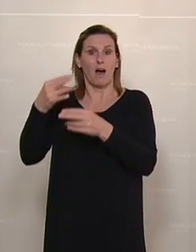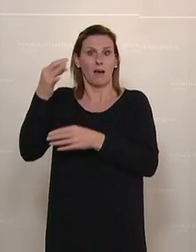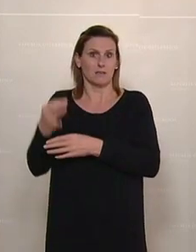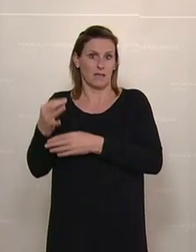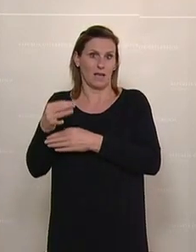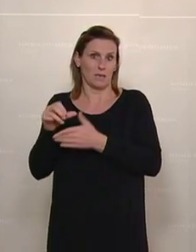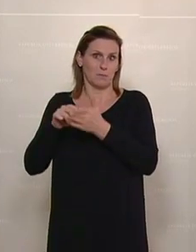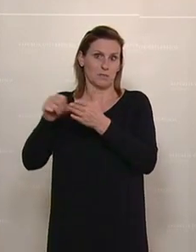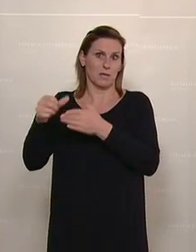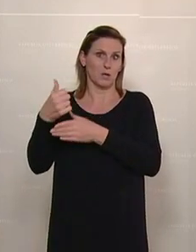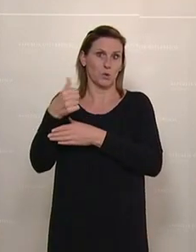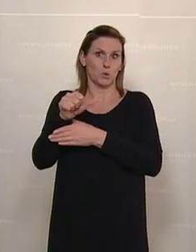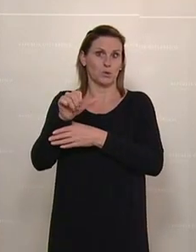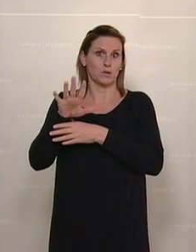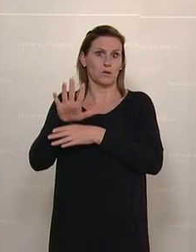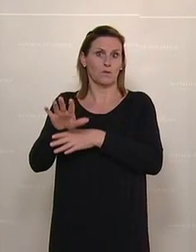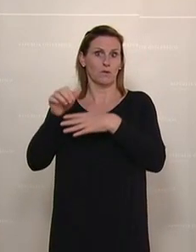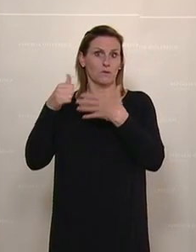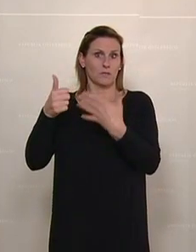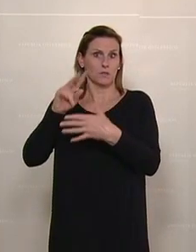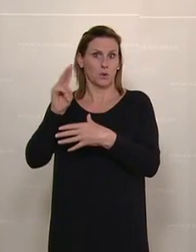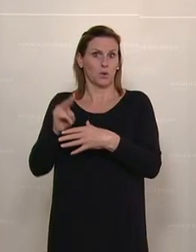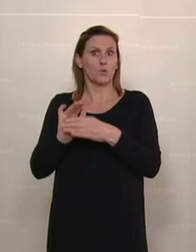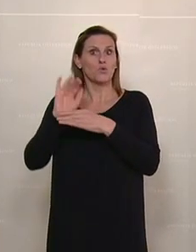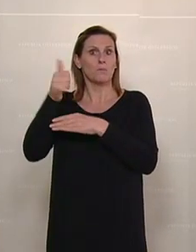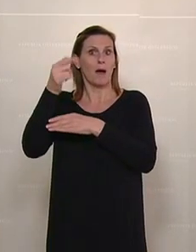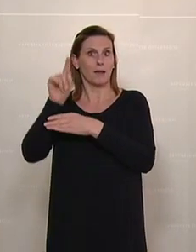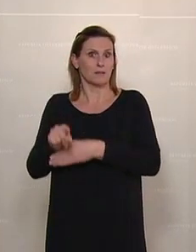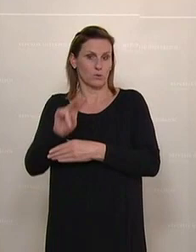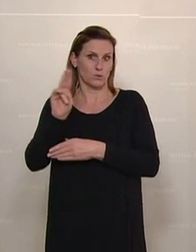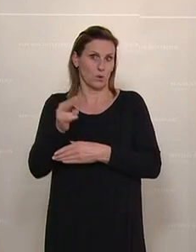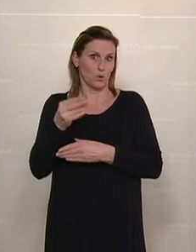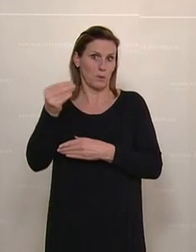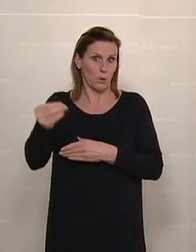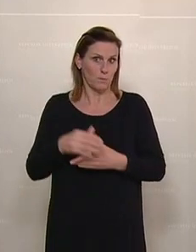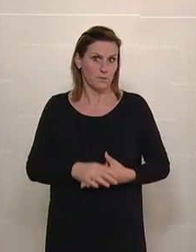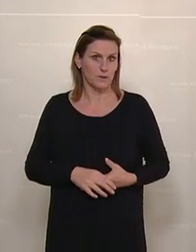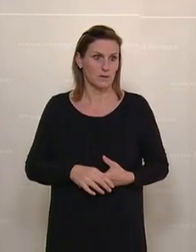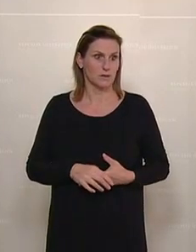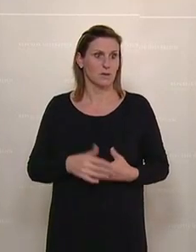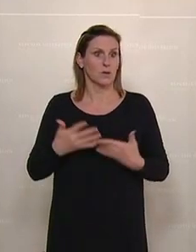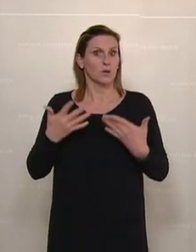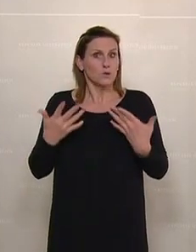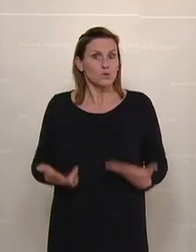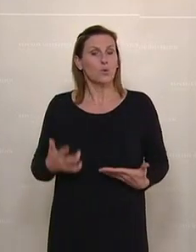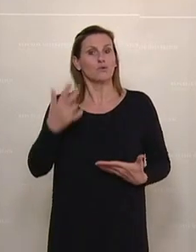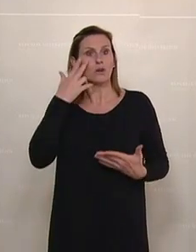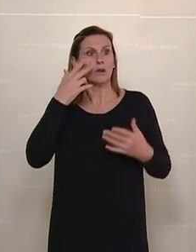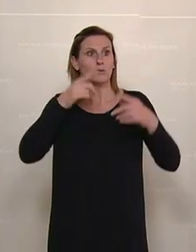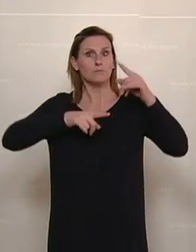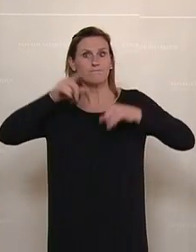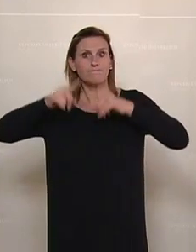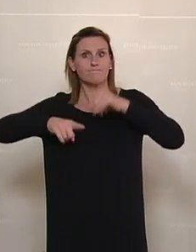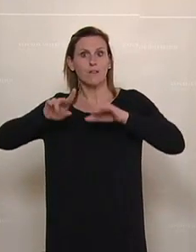165 Euro im Durchschnitt für sieben Monate mehr als 1.000 Euro. Das würde auch jeden anderen